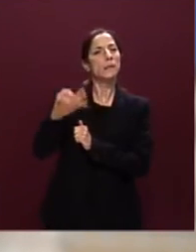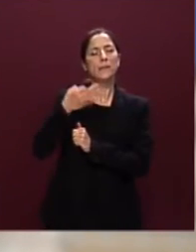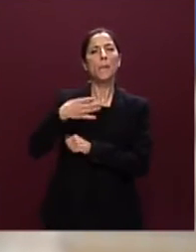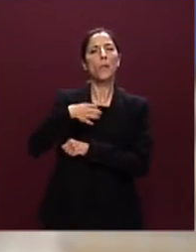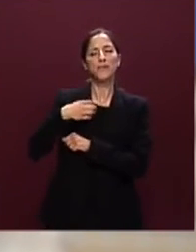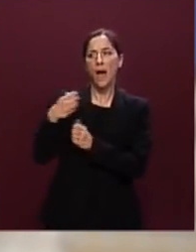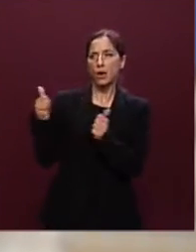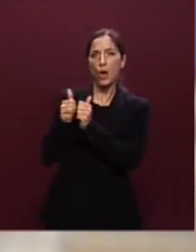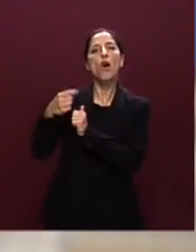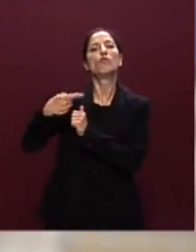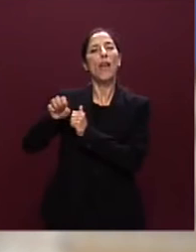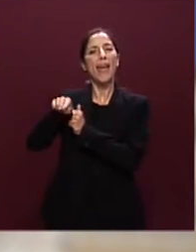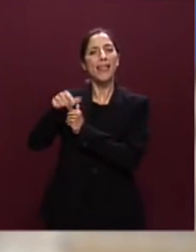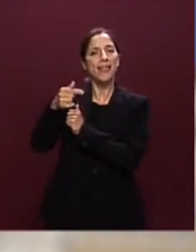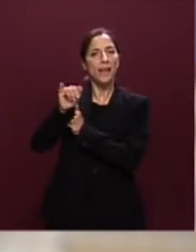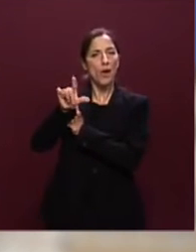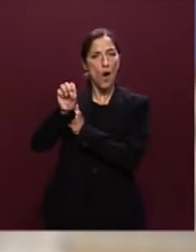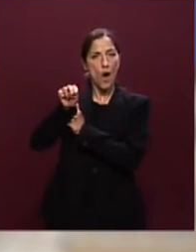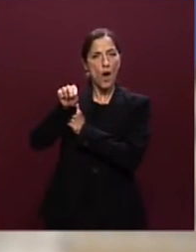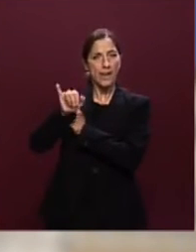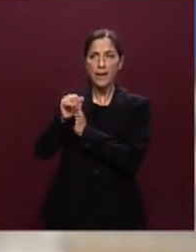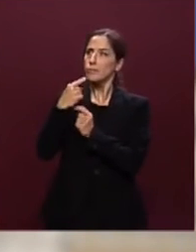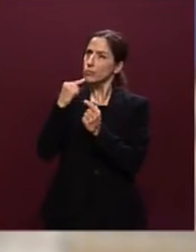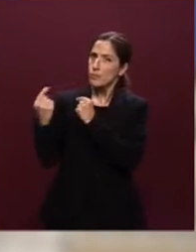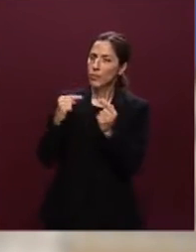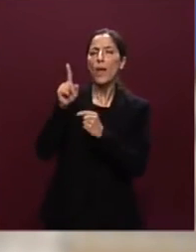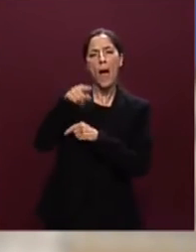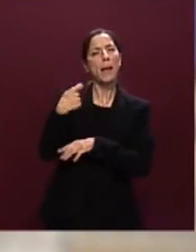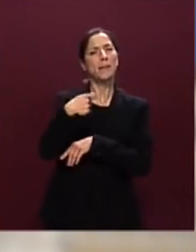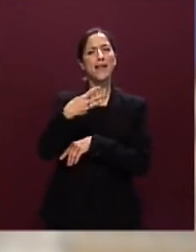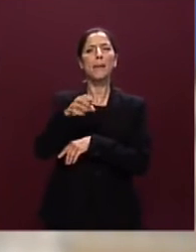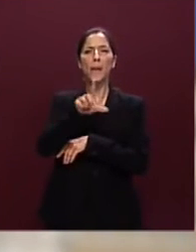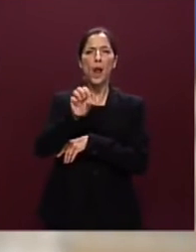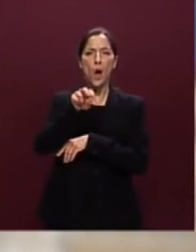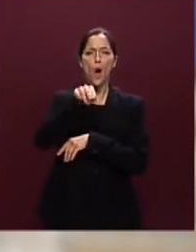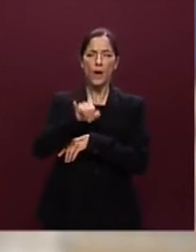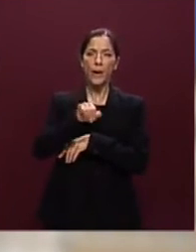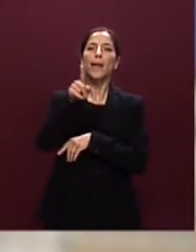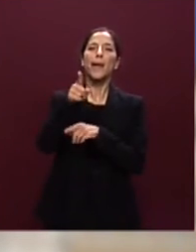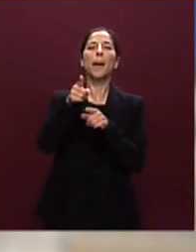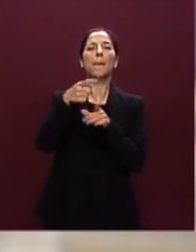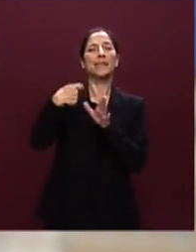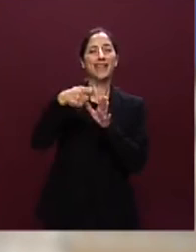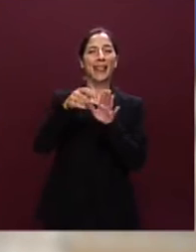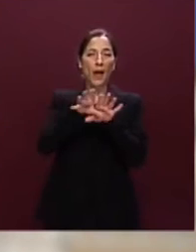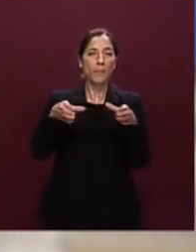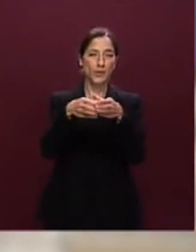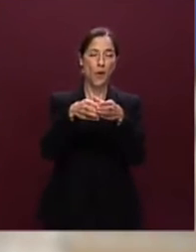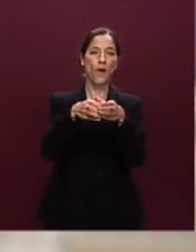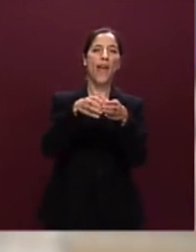particolare così come il Presidente Medoni lo fa ad ogni occorrenza con la Presidente della Commissione von der Leyen per